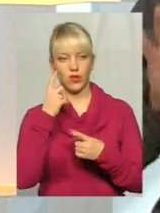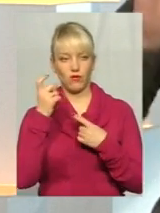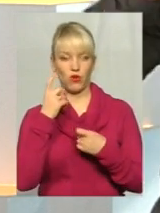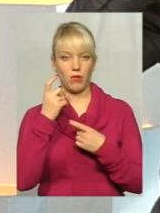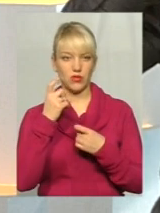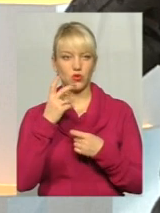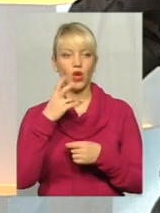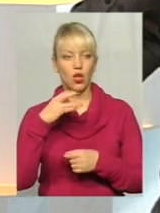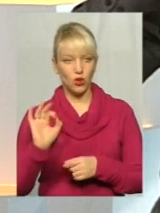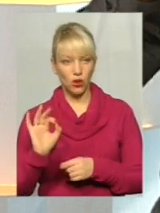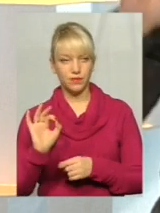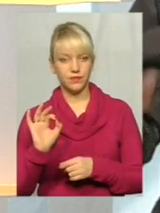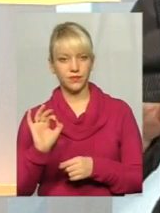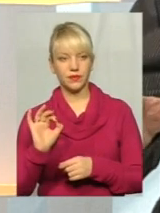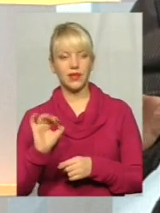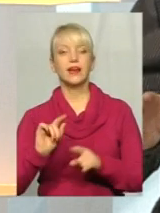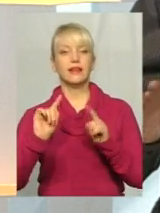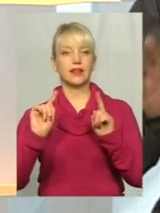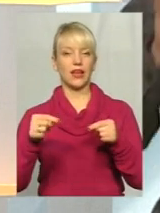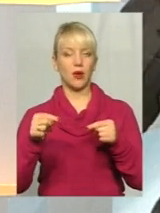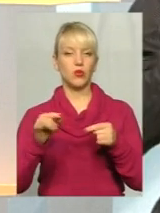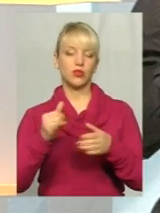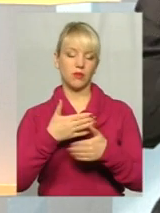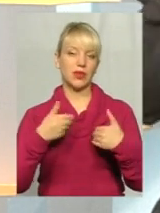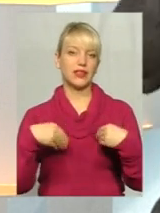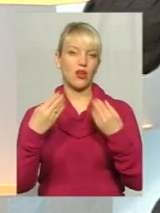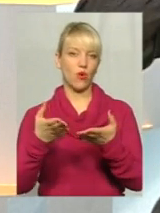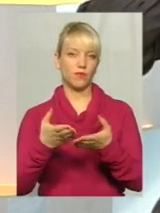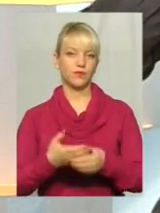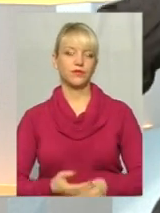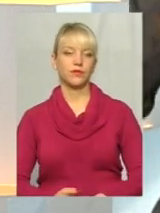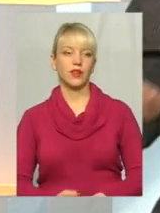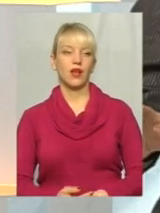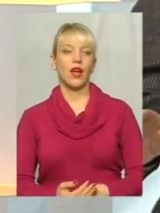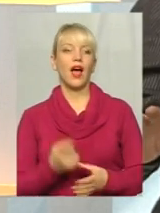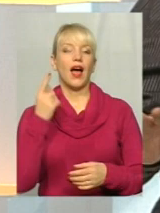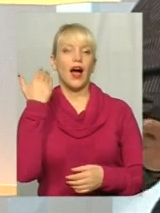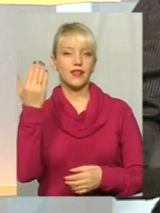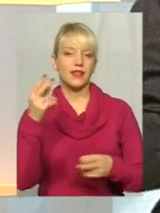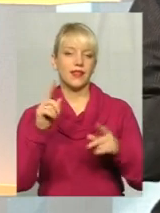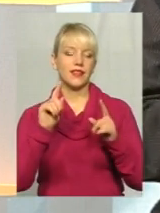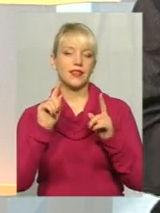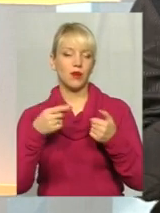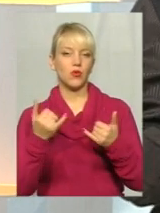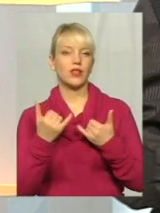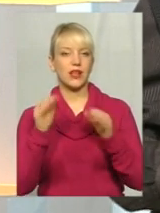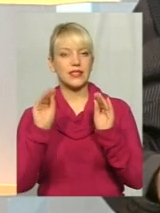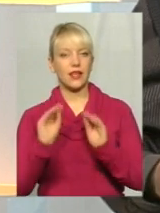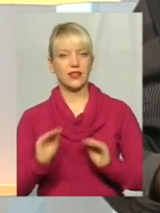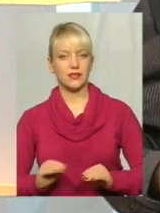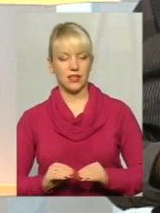але требують, і ми даємо, вони требують для статистіки, а вот